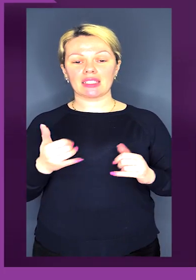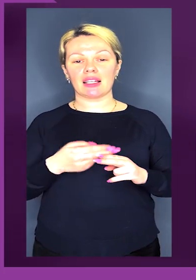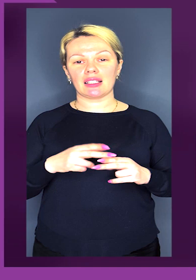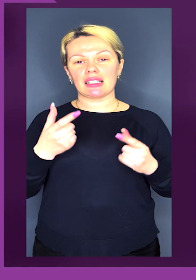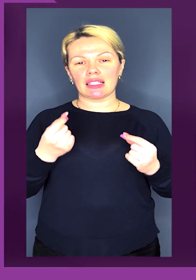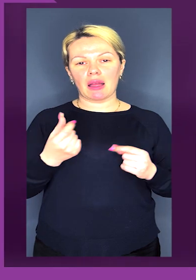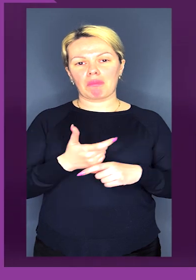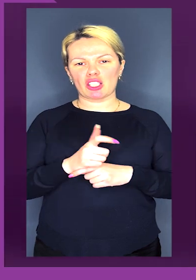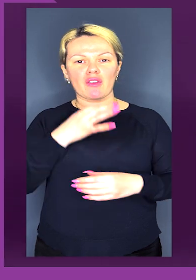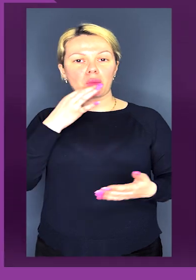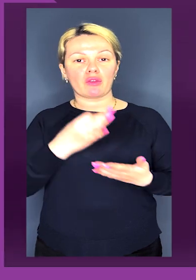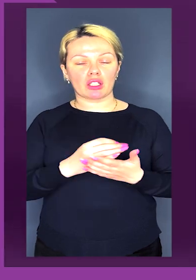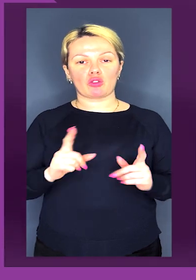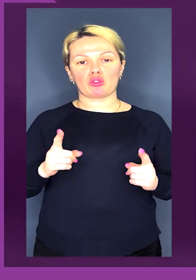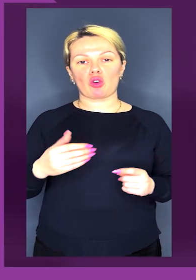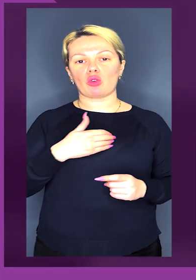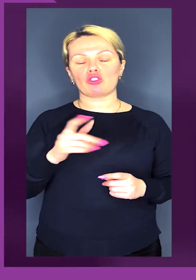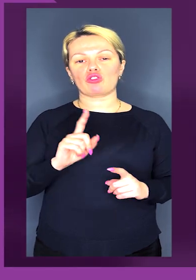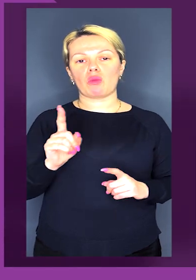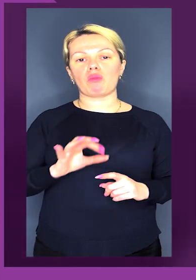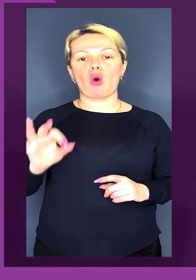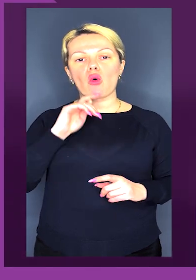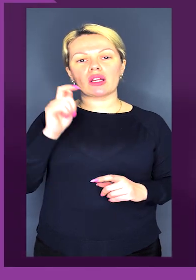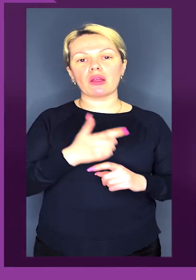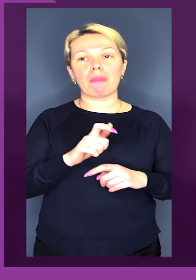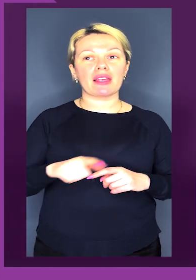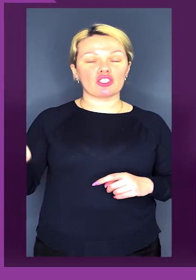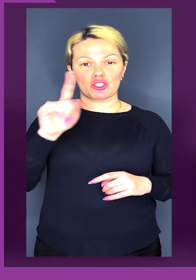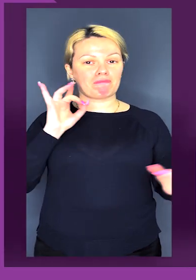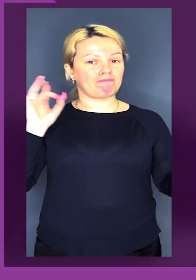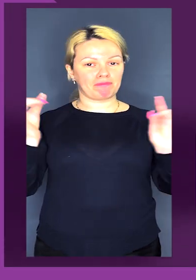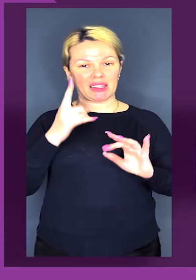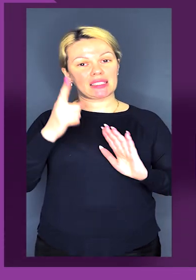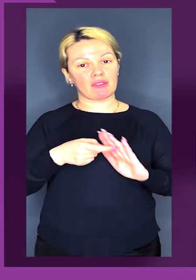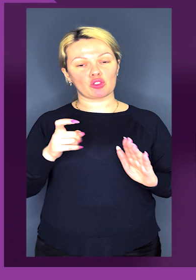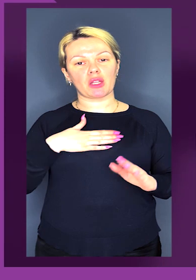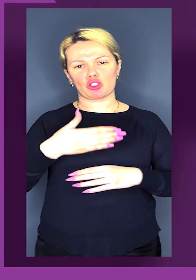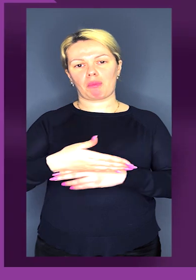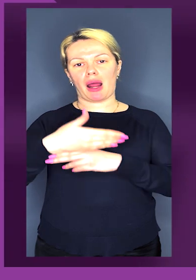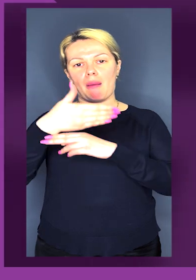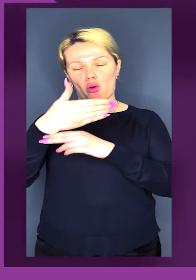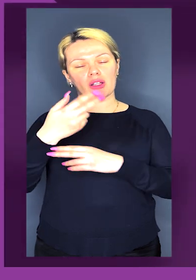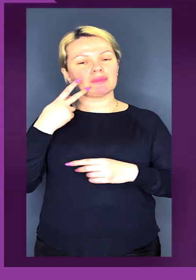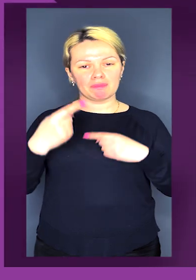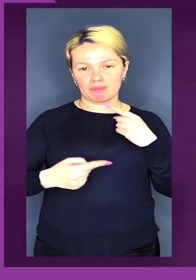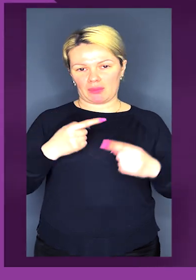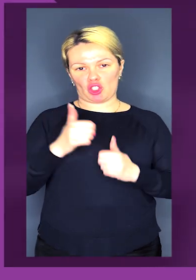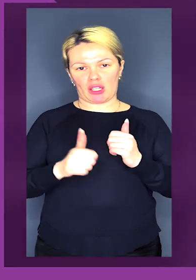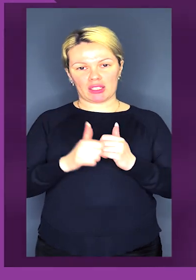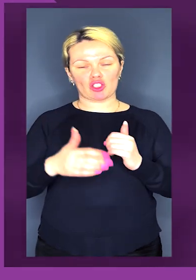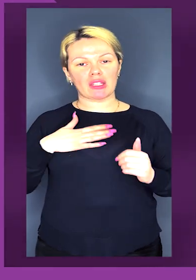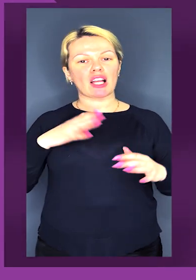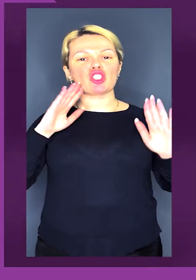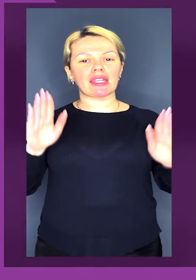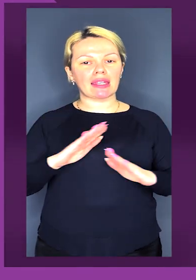Зараз це трошки більше відповідальніше, тому що хочеться, щоб про Україну більше дізнавались, щоб наш прапор піднімався все частіше,